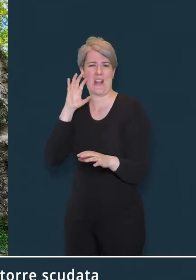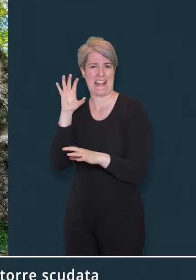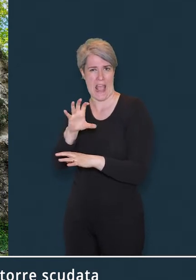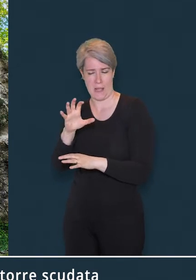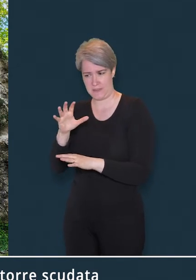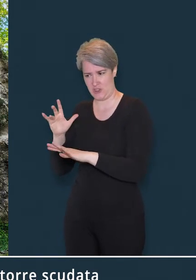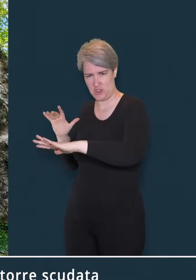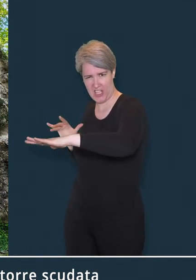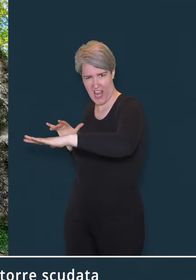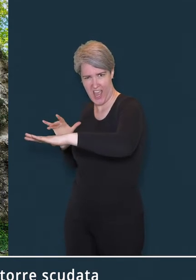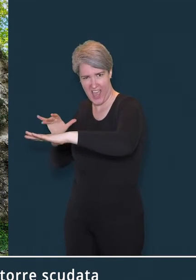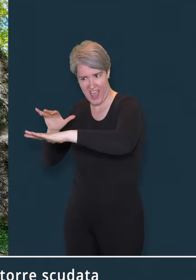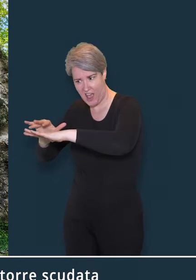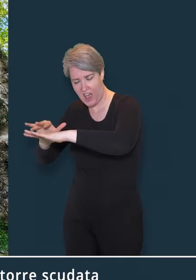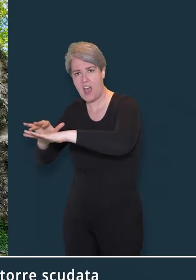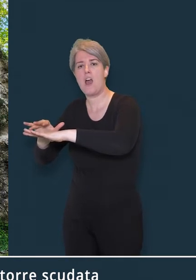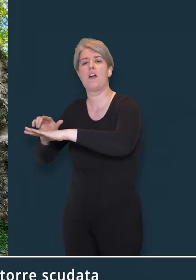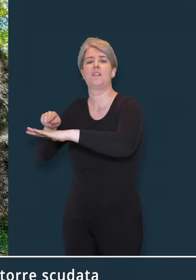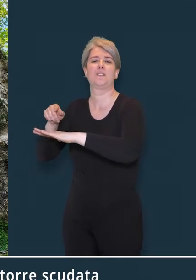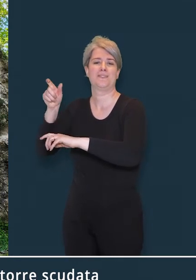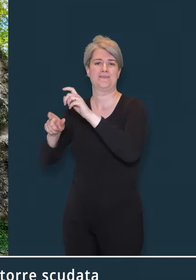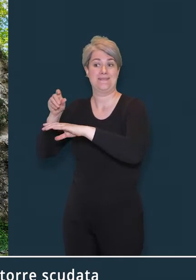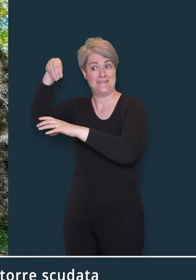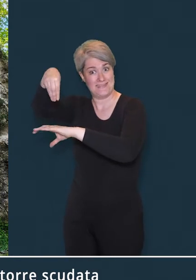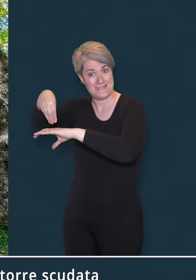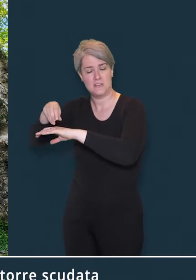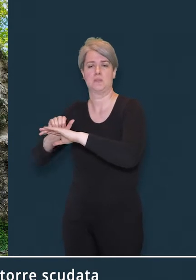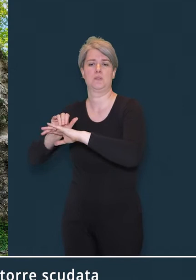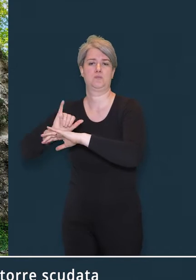come via di fuga in caso di attacco nemico.